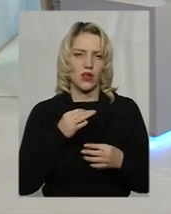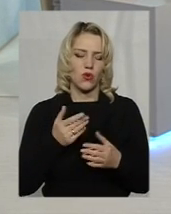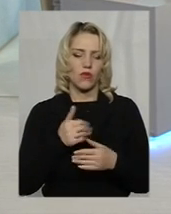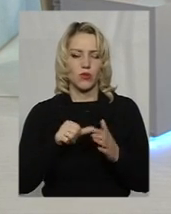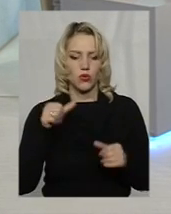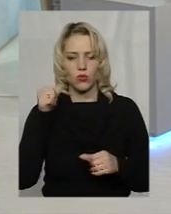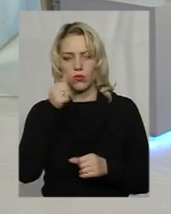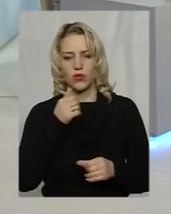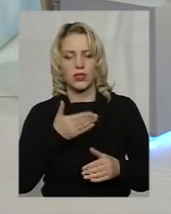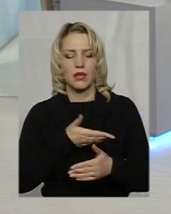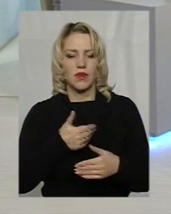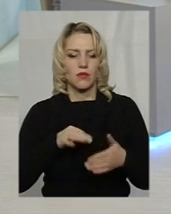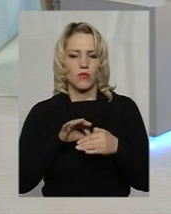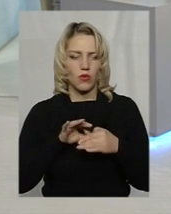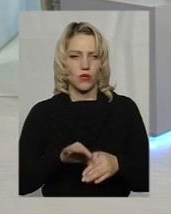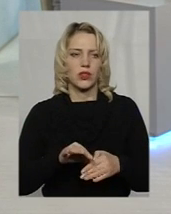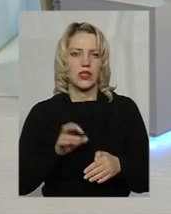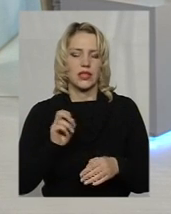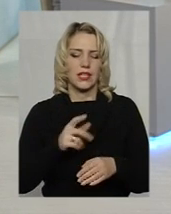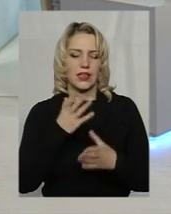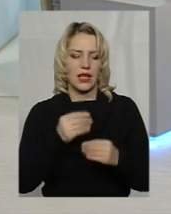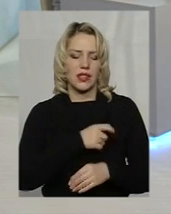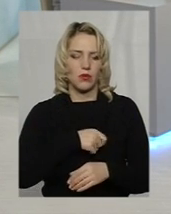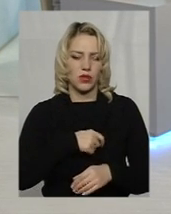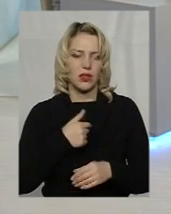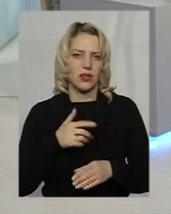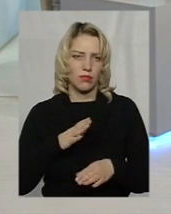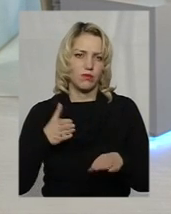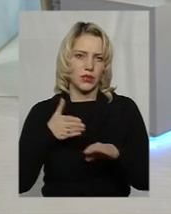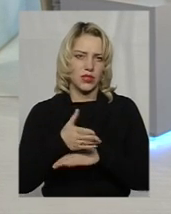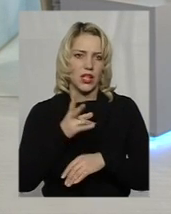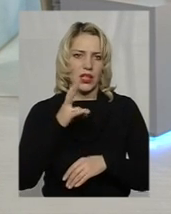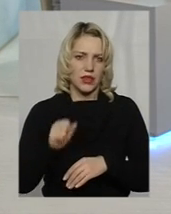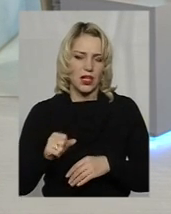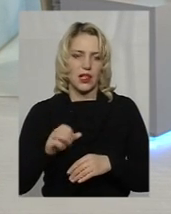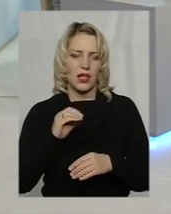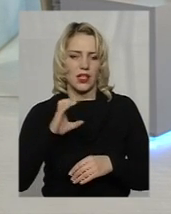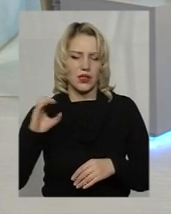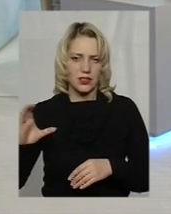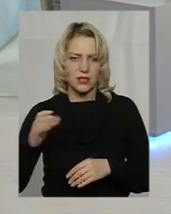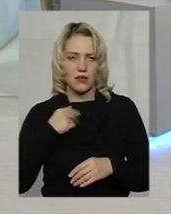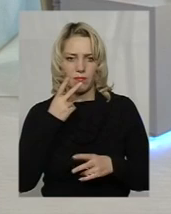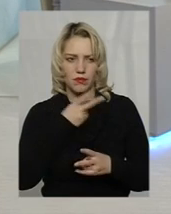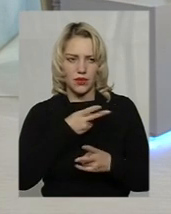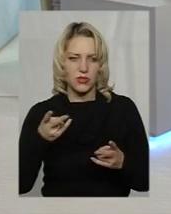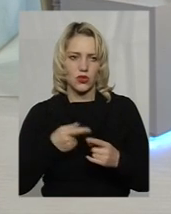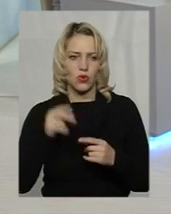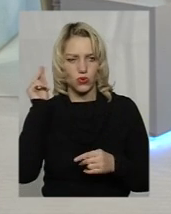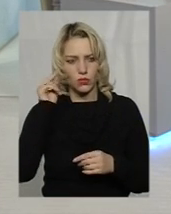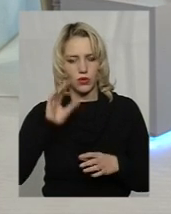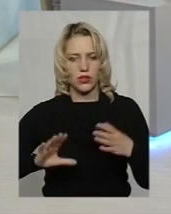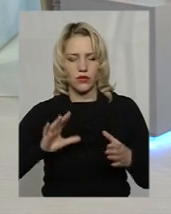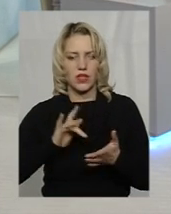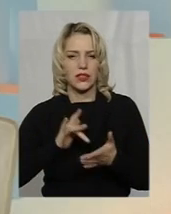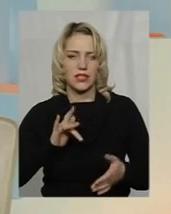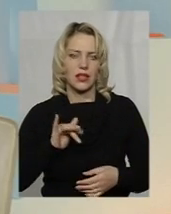і День депутата, коли всі депутати обласної ради приїжджали на атомну станцію, мали можливість попасти на БЩУ, мали можливість відвідати учбово-тренувальний